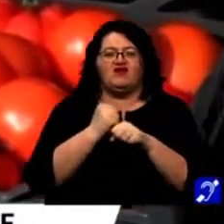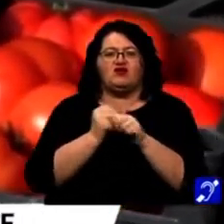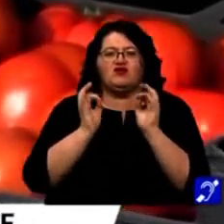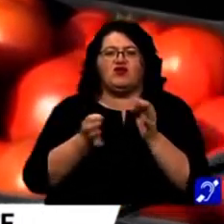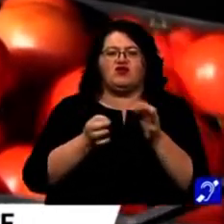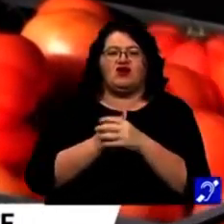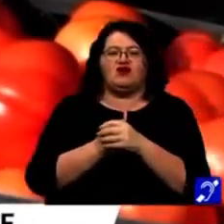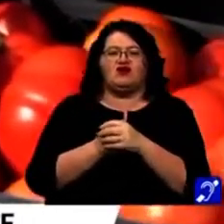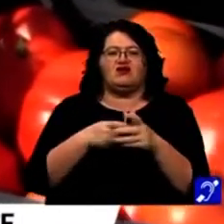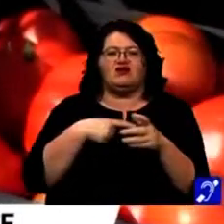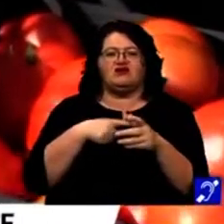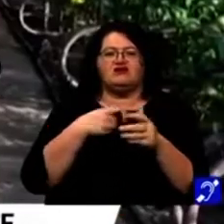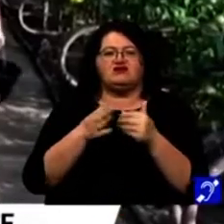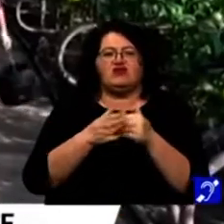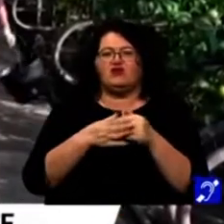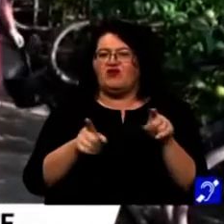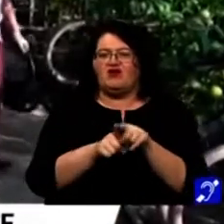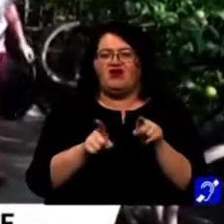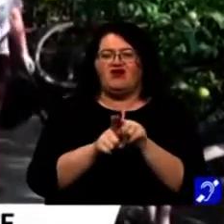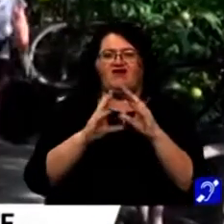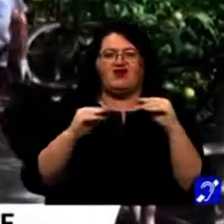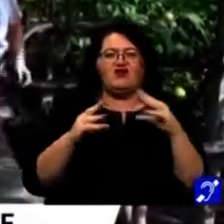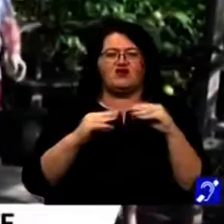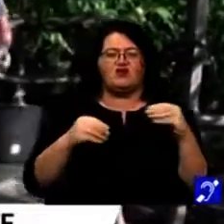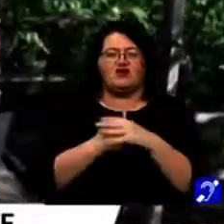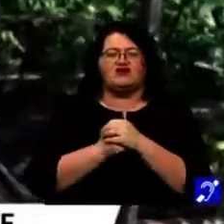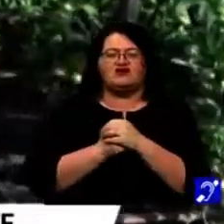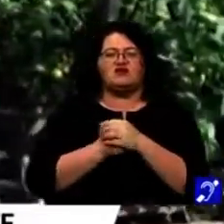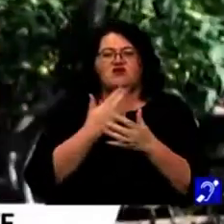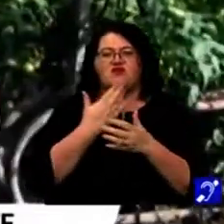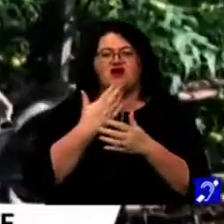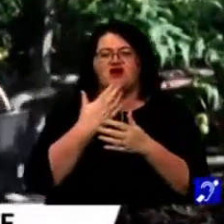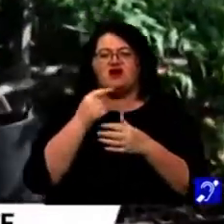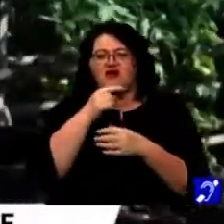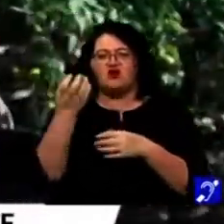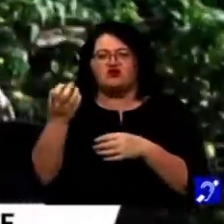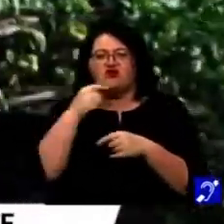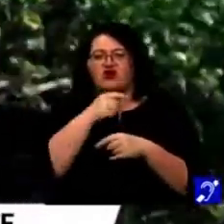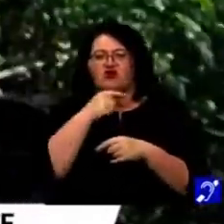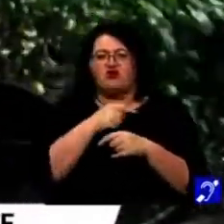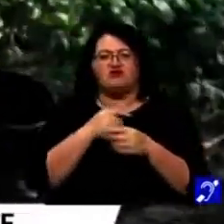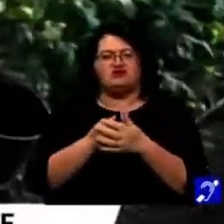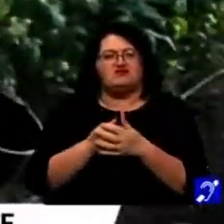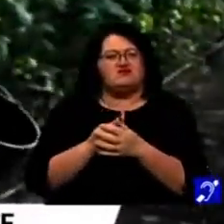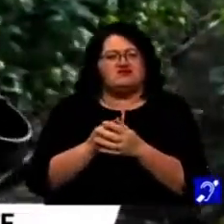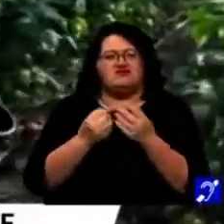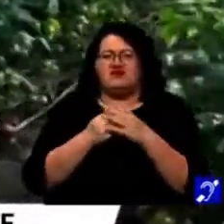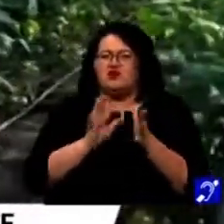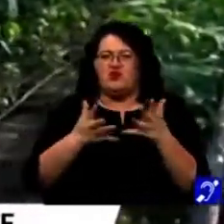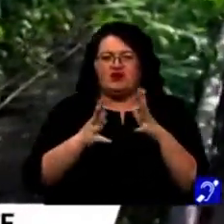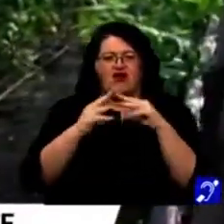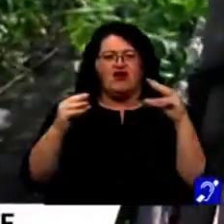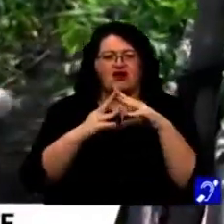normale, o să vedeți că este aproape similar cu cele românești. Din păcate, roșiile românești sunt astăzi o aritate. Doar cei mai